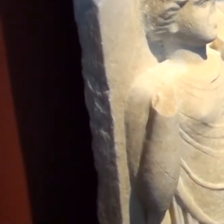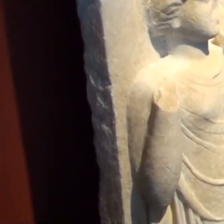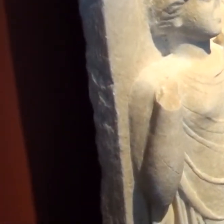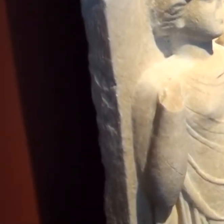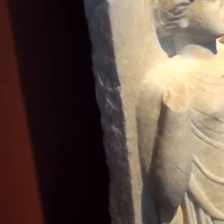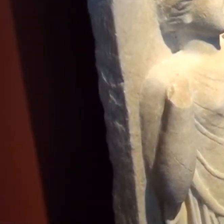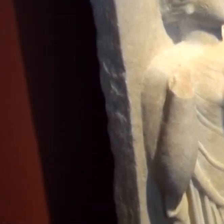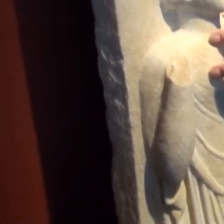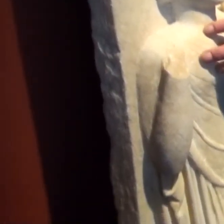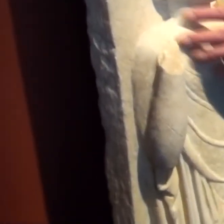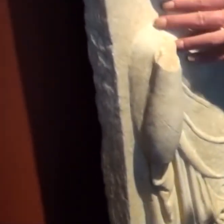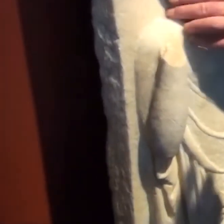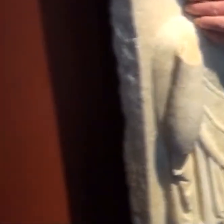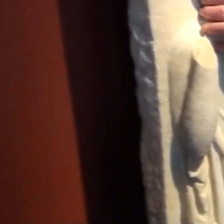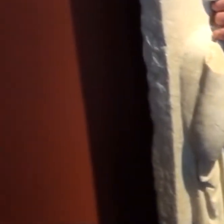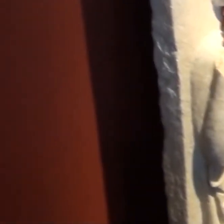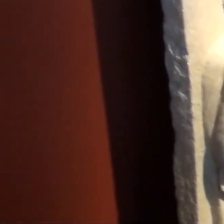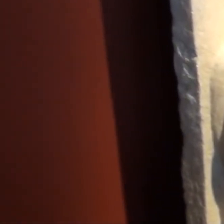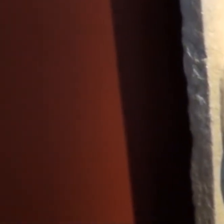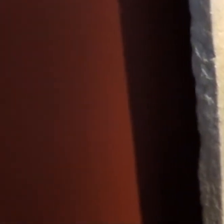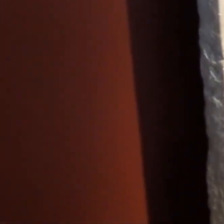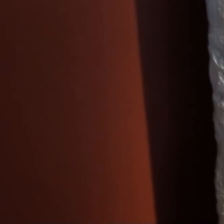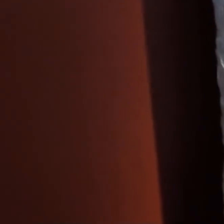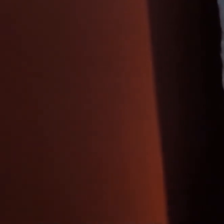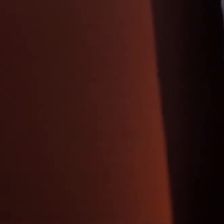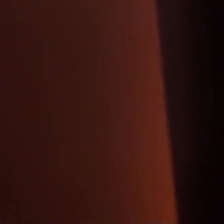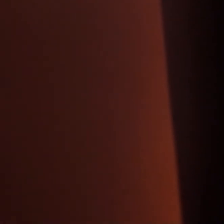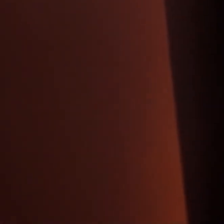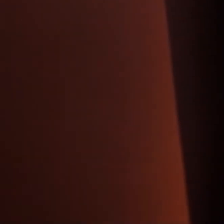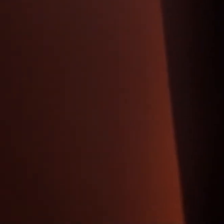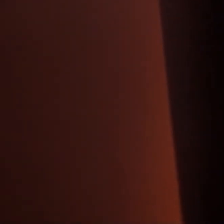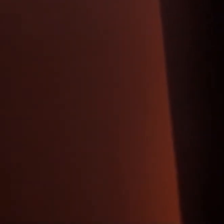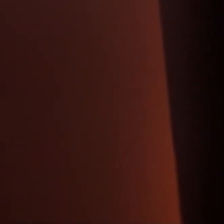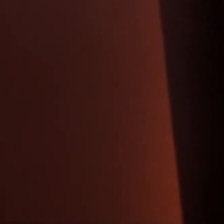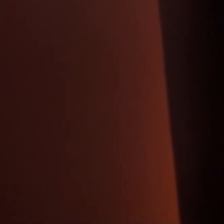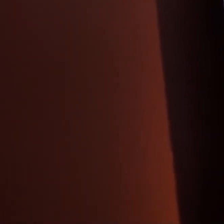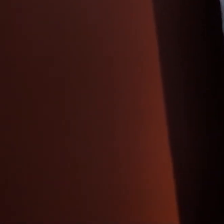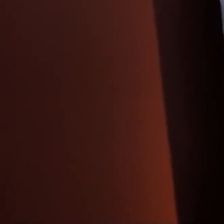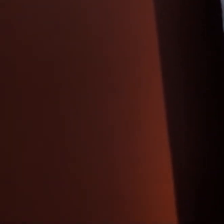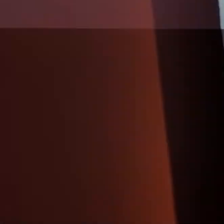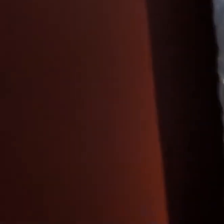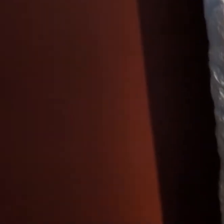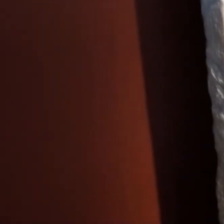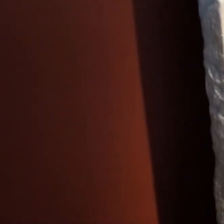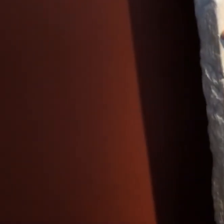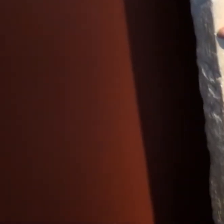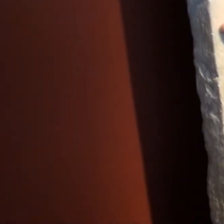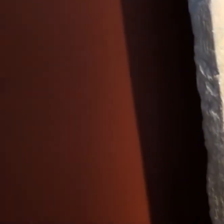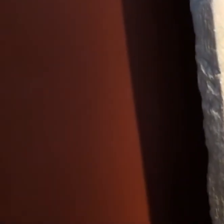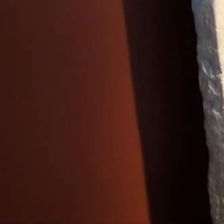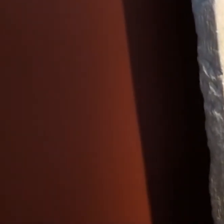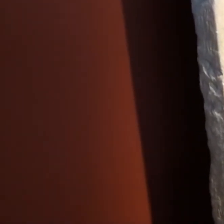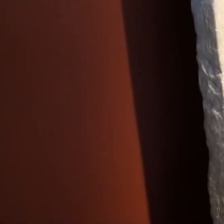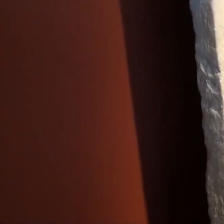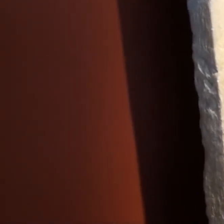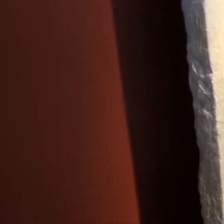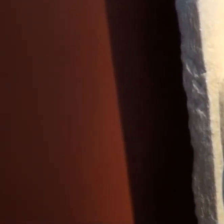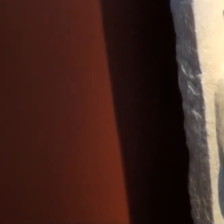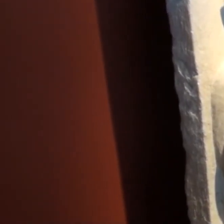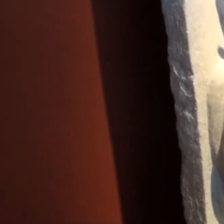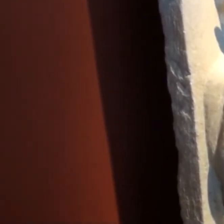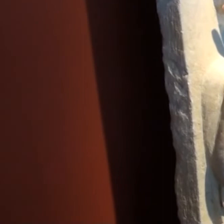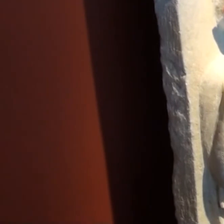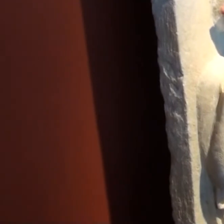Αριστερά εκεί στέκει μια γυναικία μορφή με τα μαλλιά